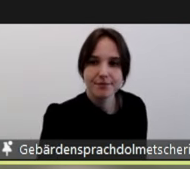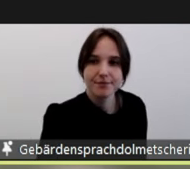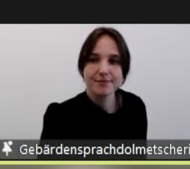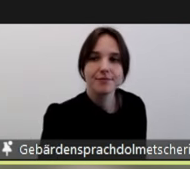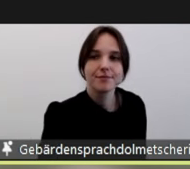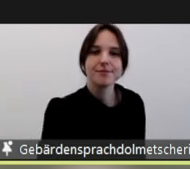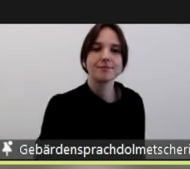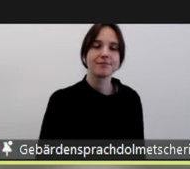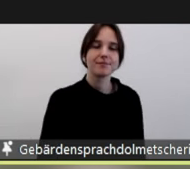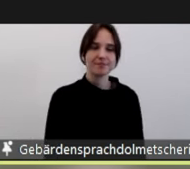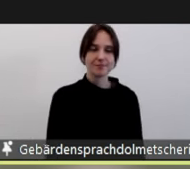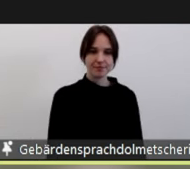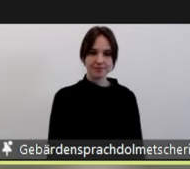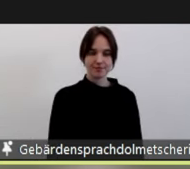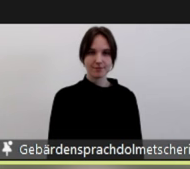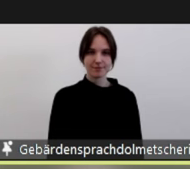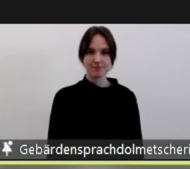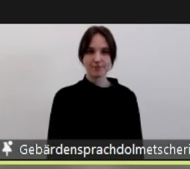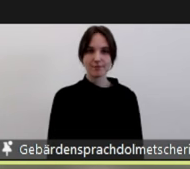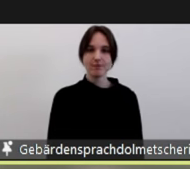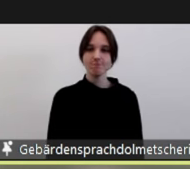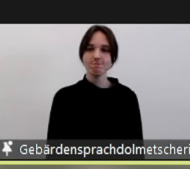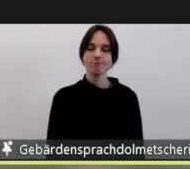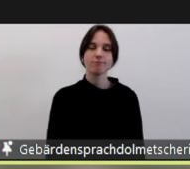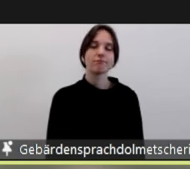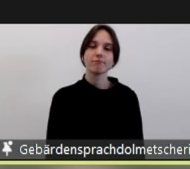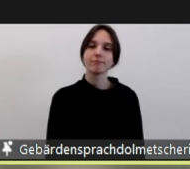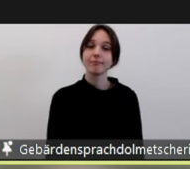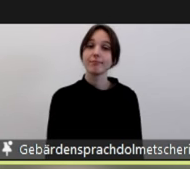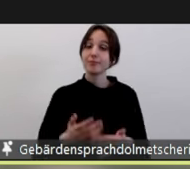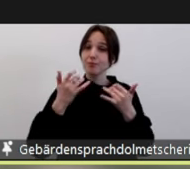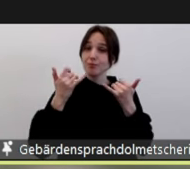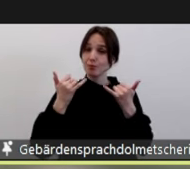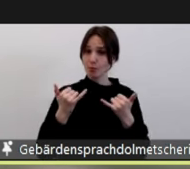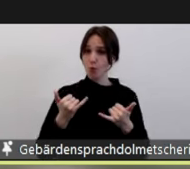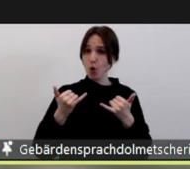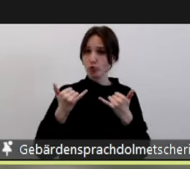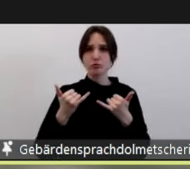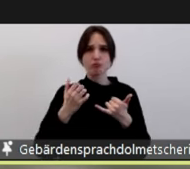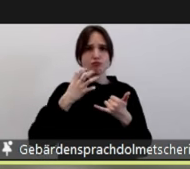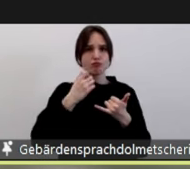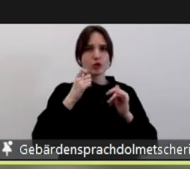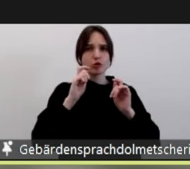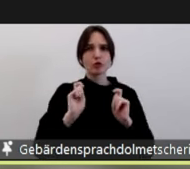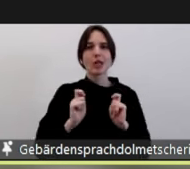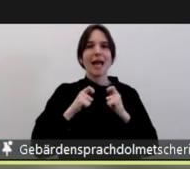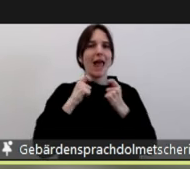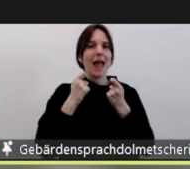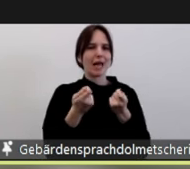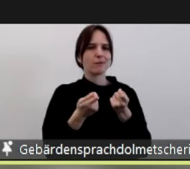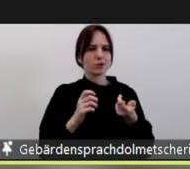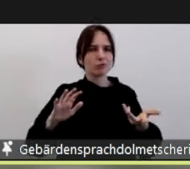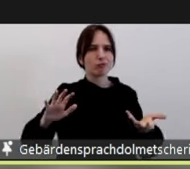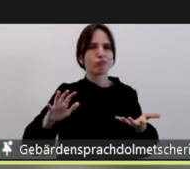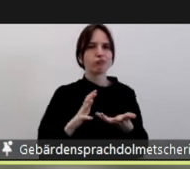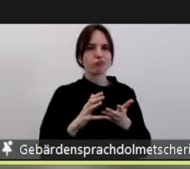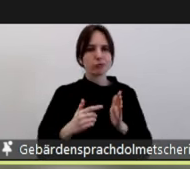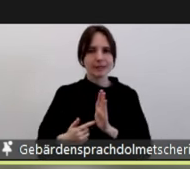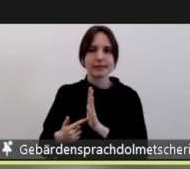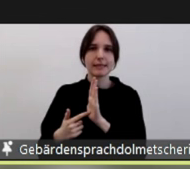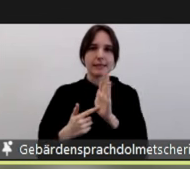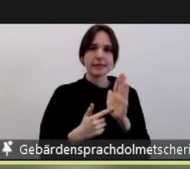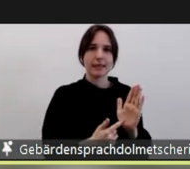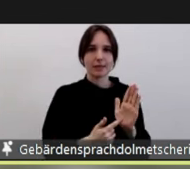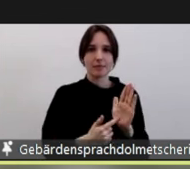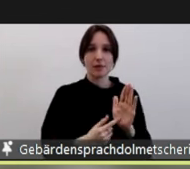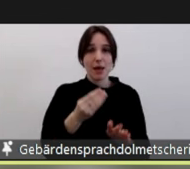Genau. Wir wollen uns ja heute auf die Ergebnisse unseres Lagebildes und des ersten Jahres